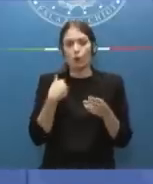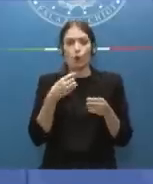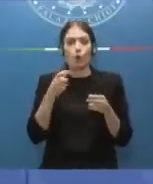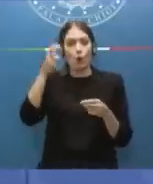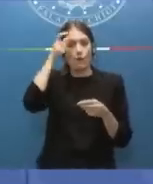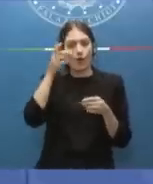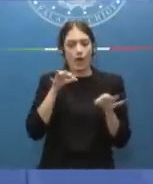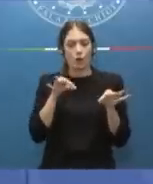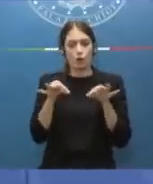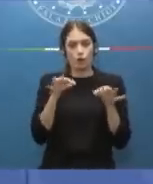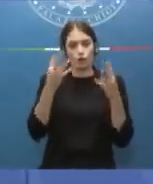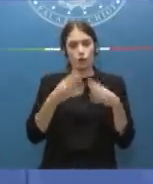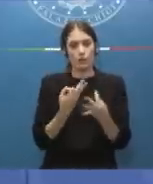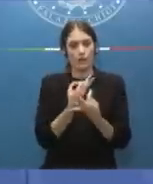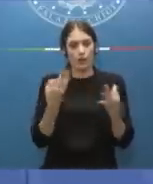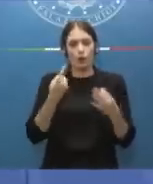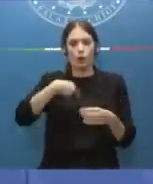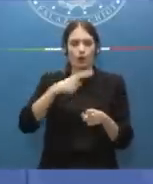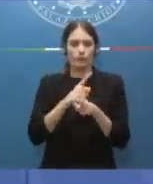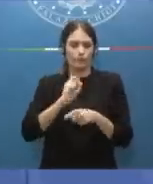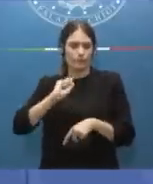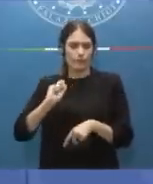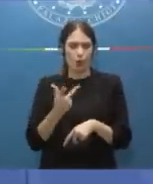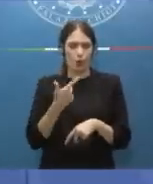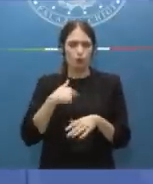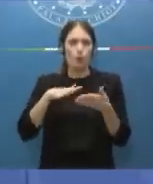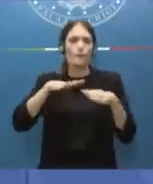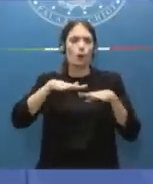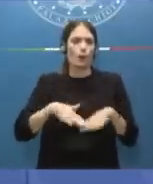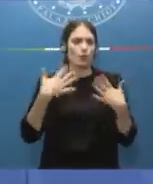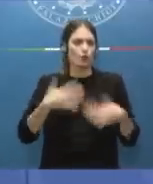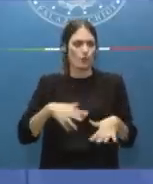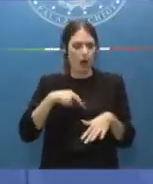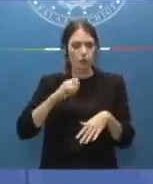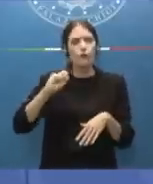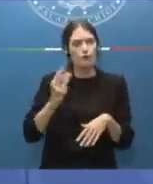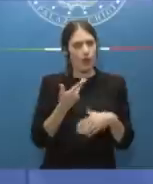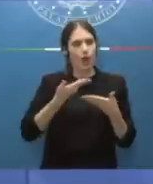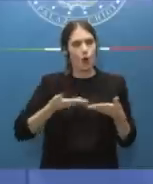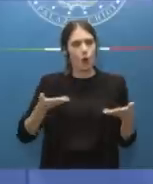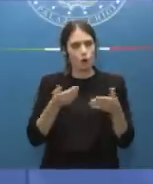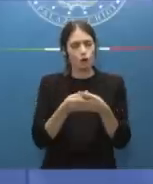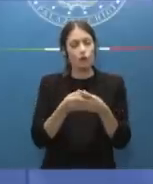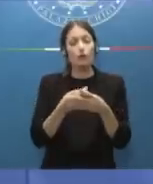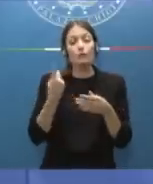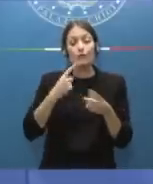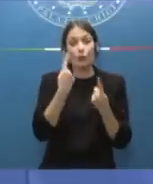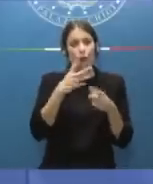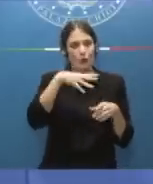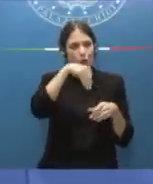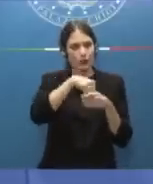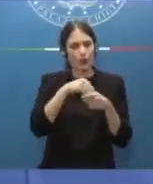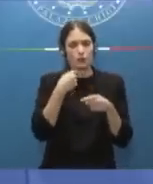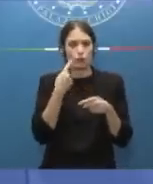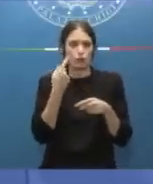avevamo promesso che saremmo stati veloci e veloci siamo, ma contestualmente a questo altro tassello